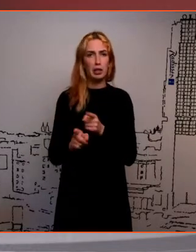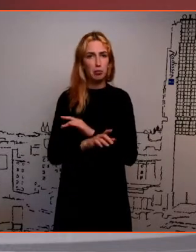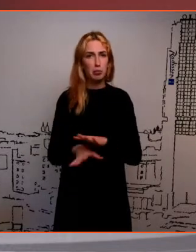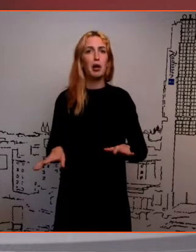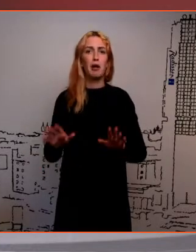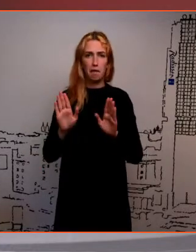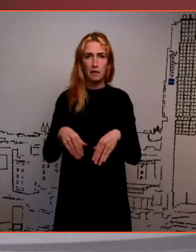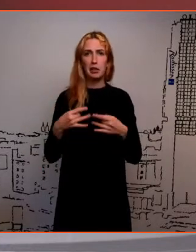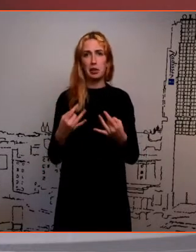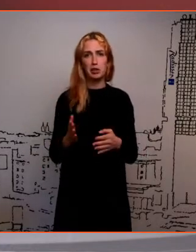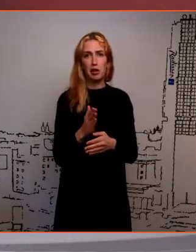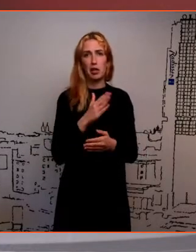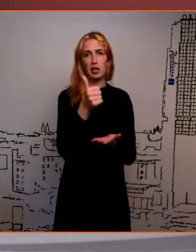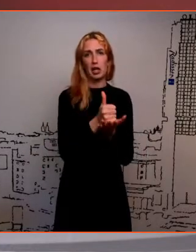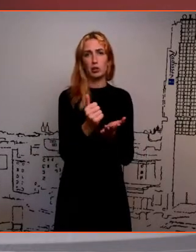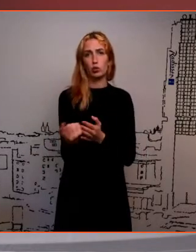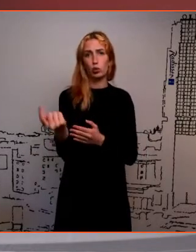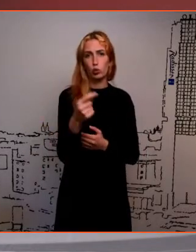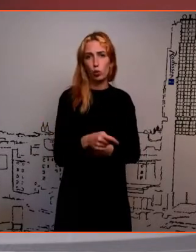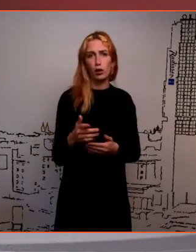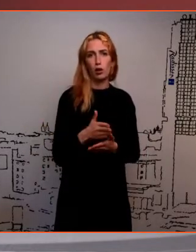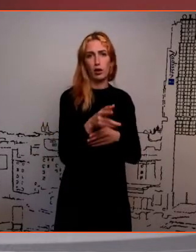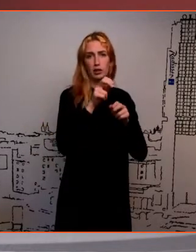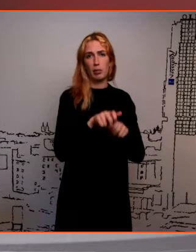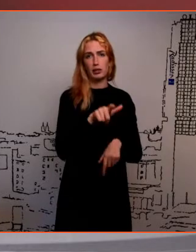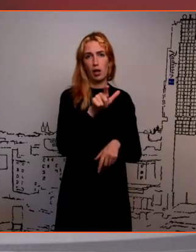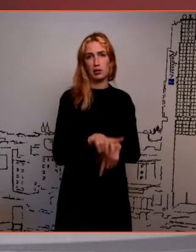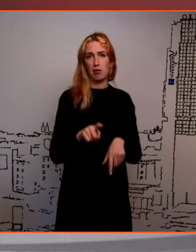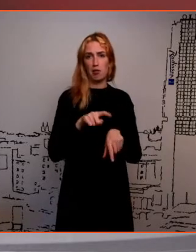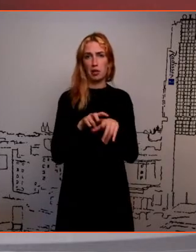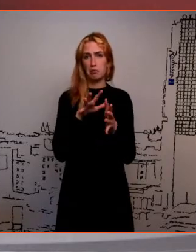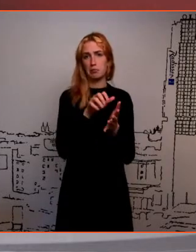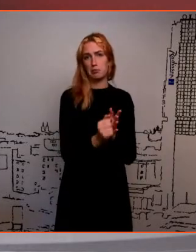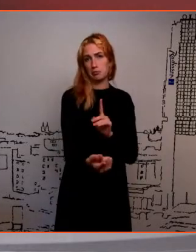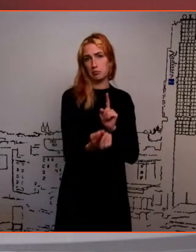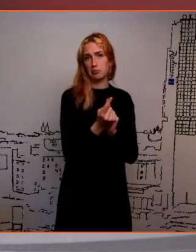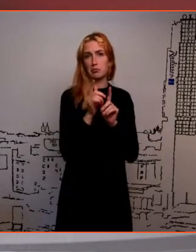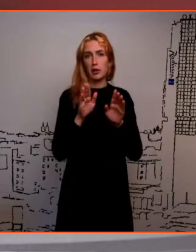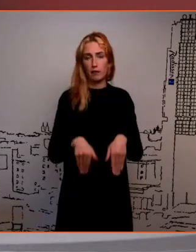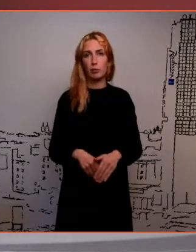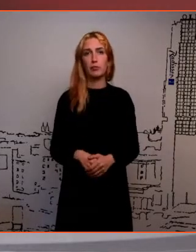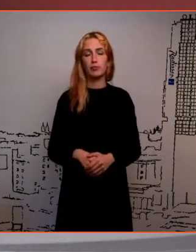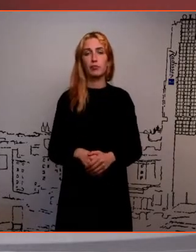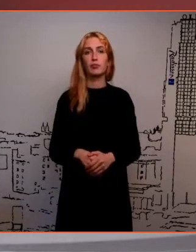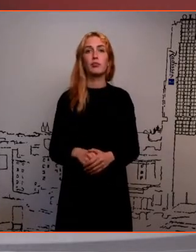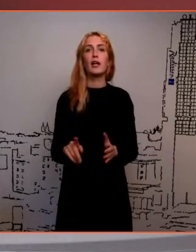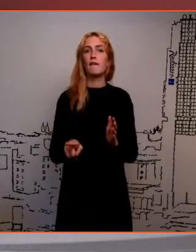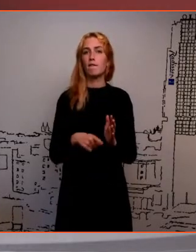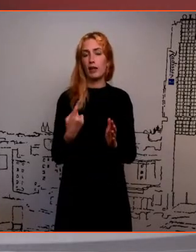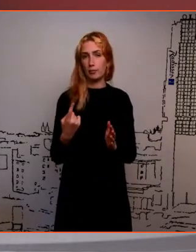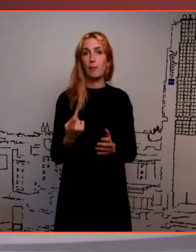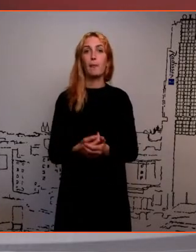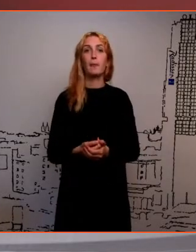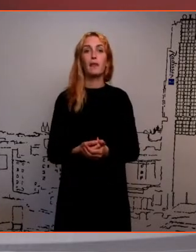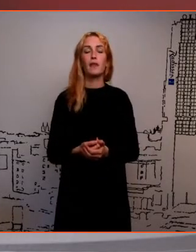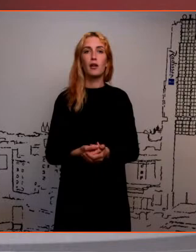karjäärikeskusesse ja saada karjäärispetsialisti juurde aja. et mõned mõtted veel lõpetuseks. Kui ma